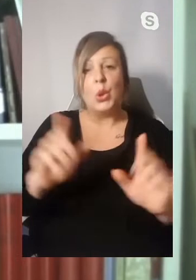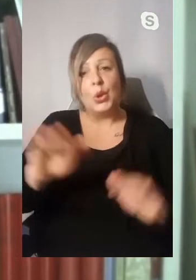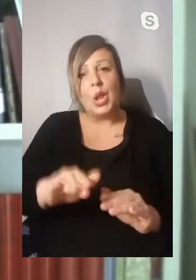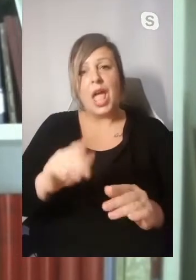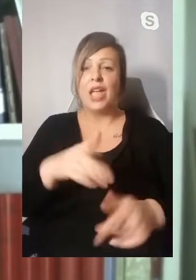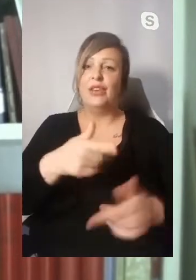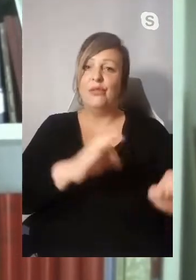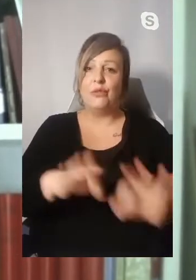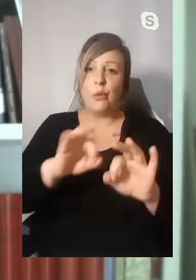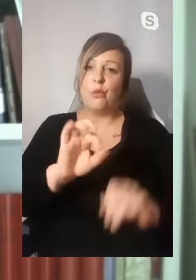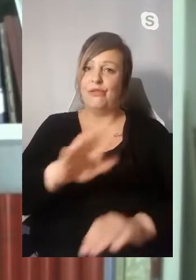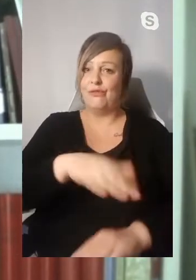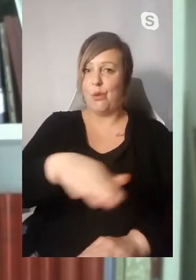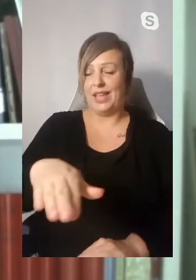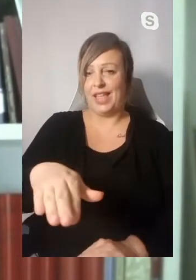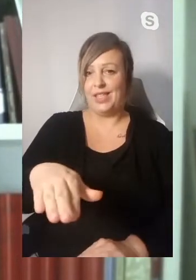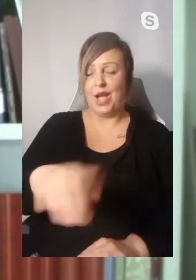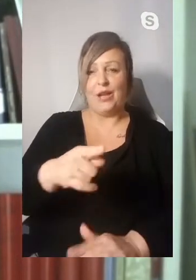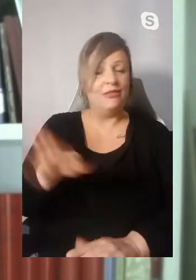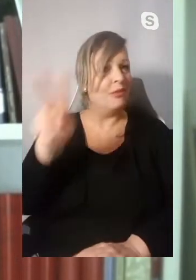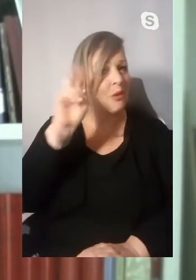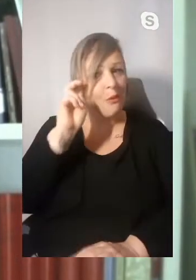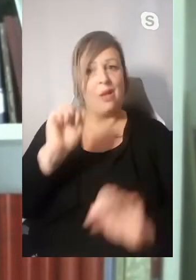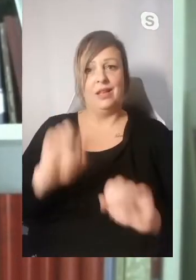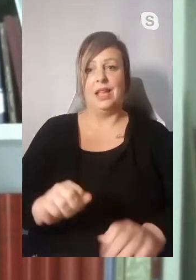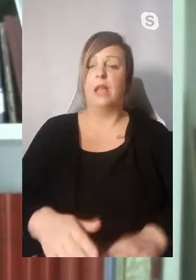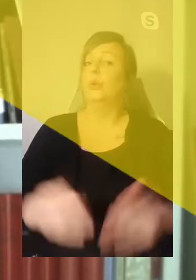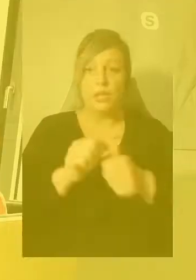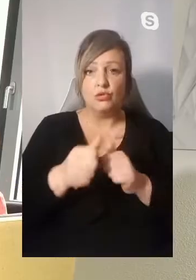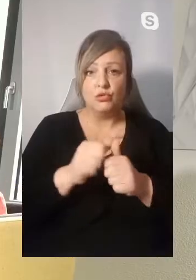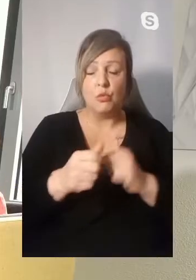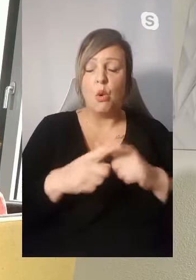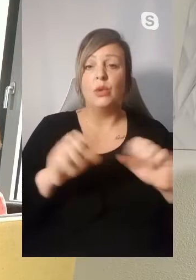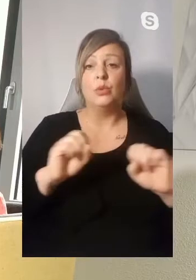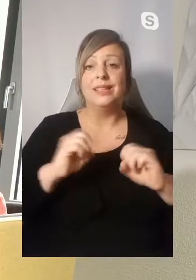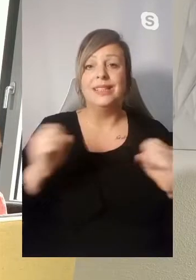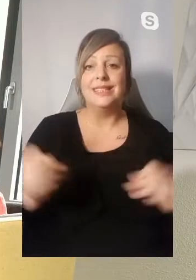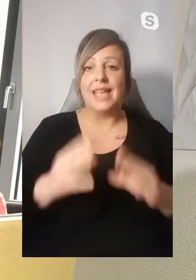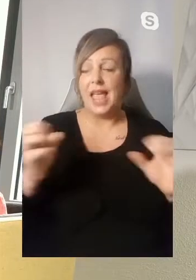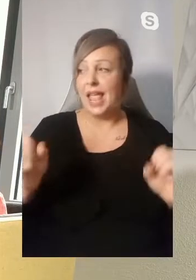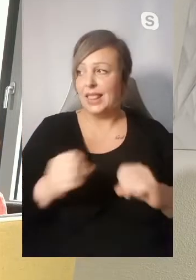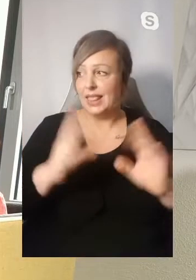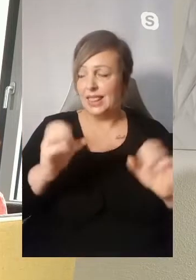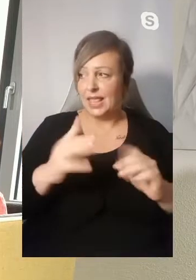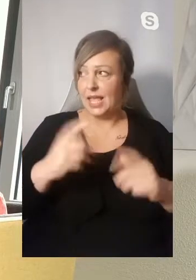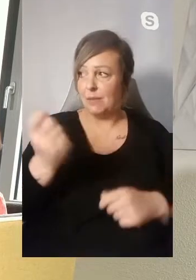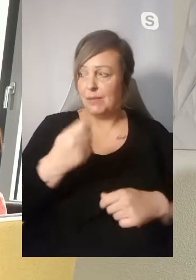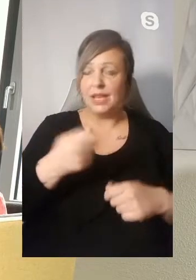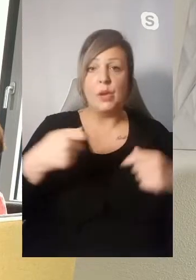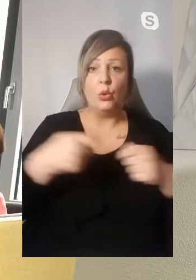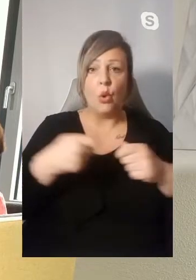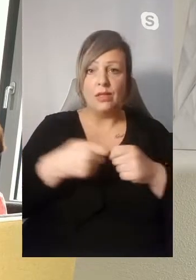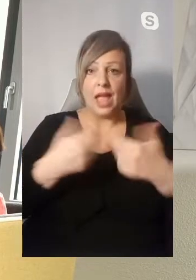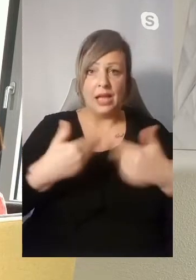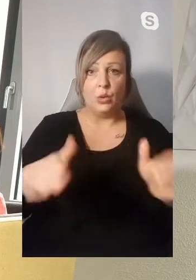kindgerechte, lustige Führung zu einem bestimmten Stück hören können. Sport- und Trainingsbetrieb im kontaktlosen Breiten-